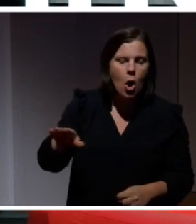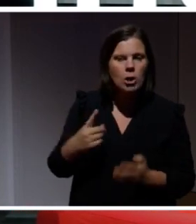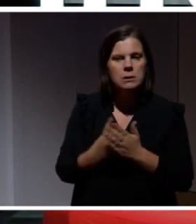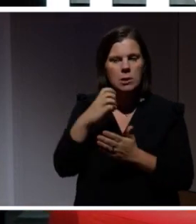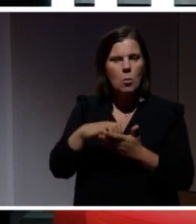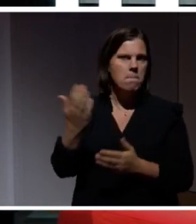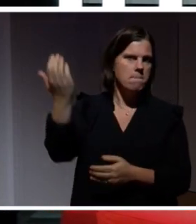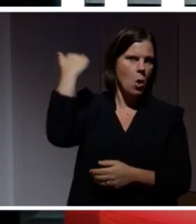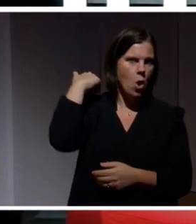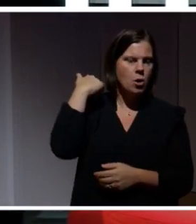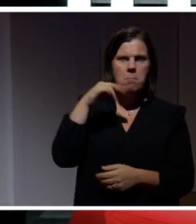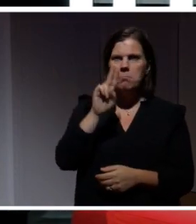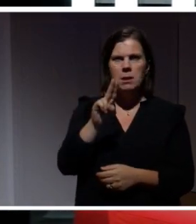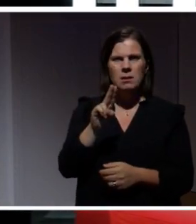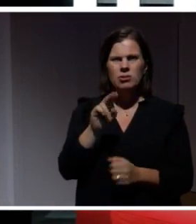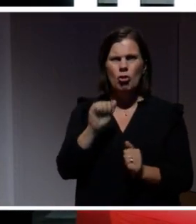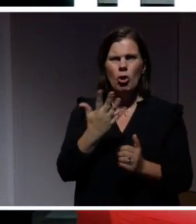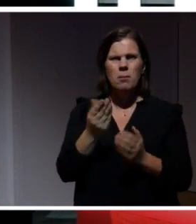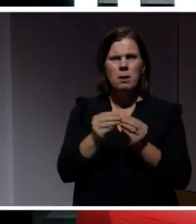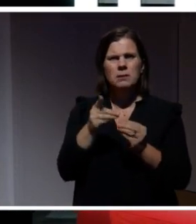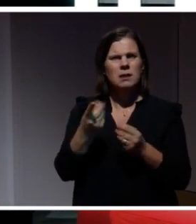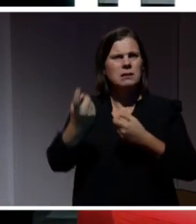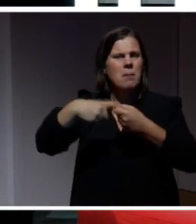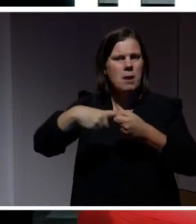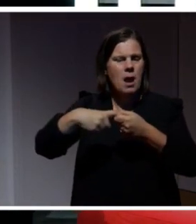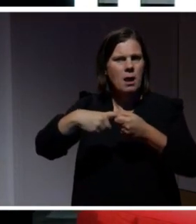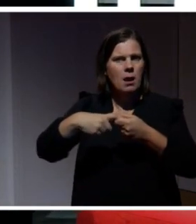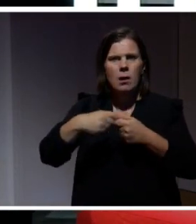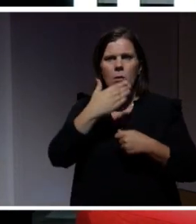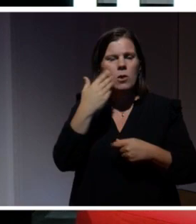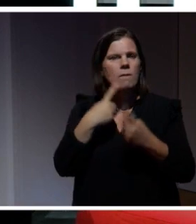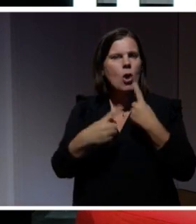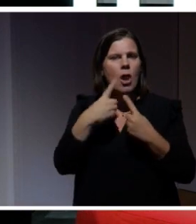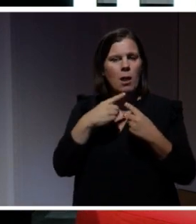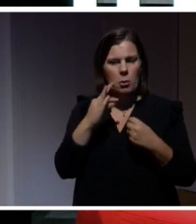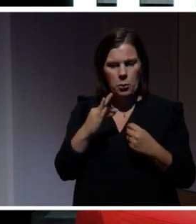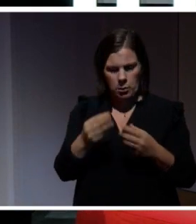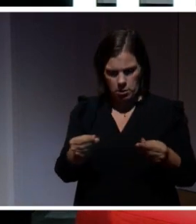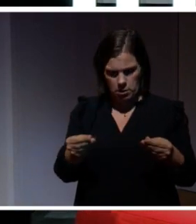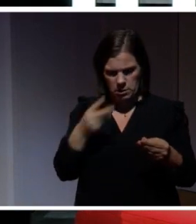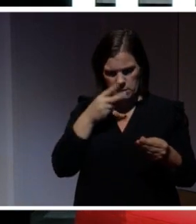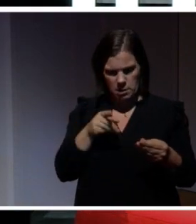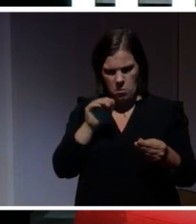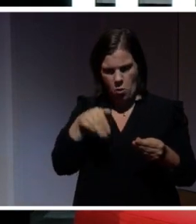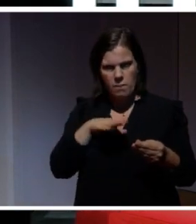situation i bakgrunden som absolut inte borde finnas i ett sådant sammanhang. Det var inte förhandlat heller hur den informationen skulle hantera.